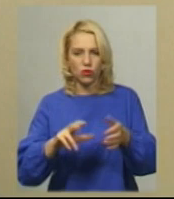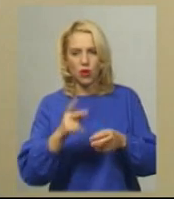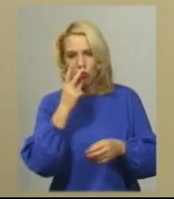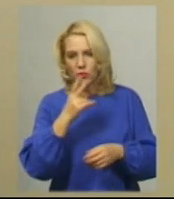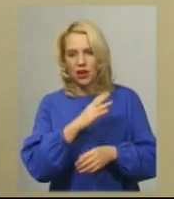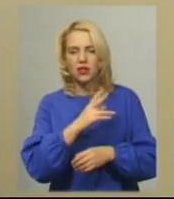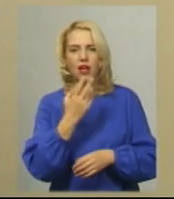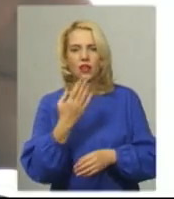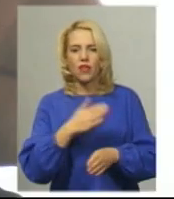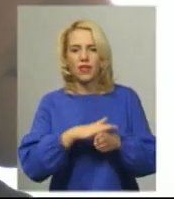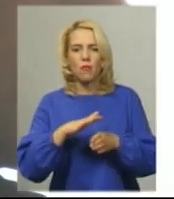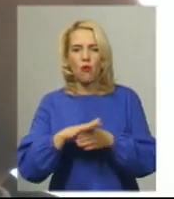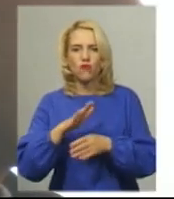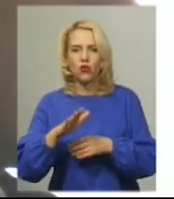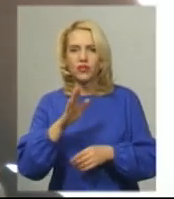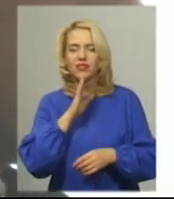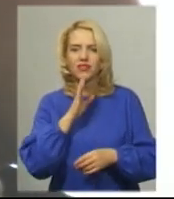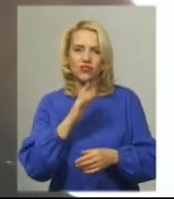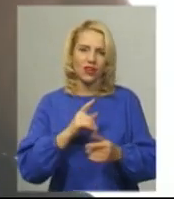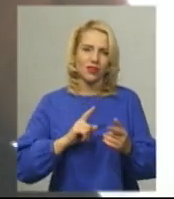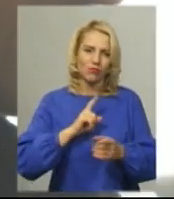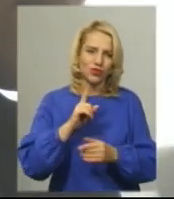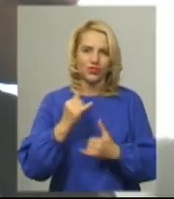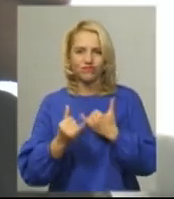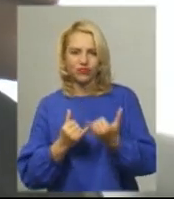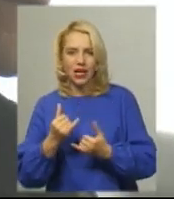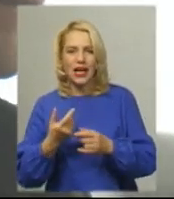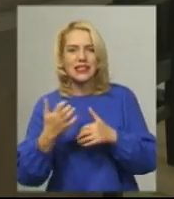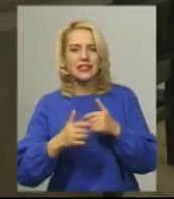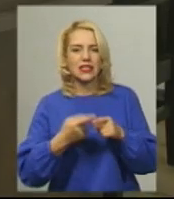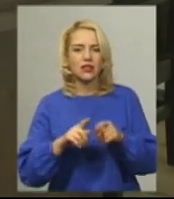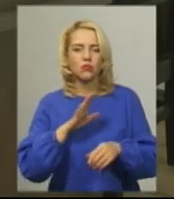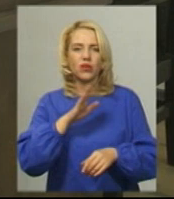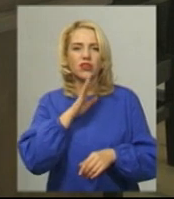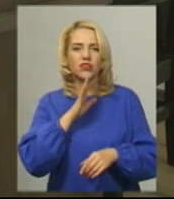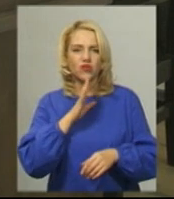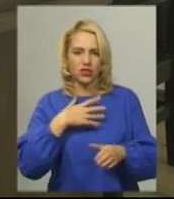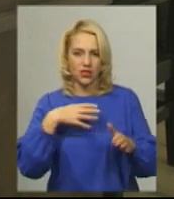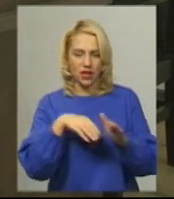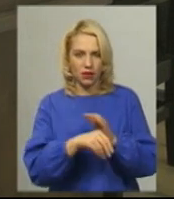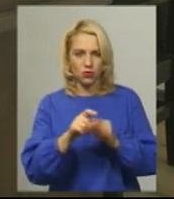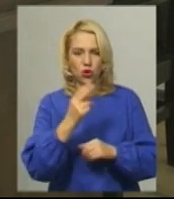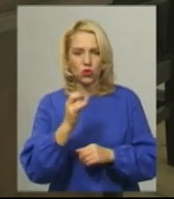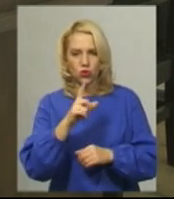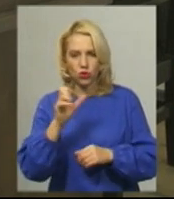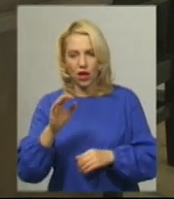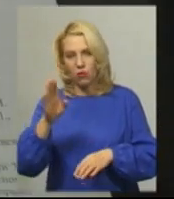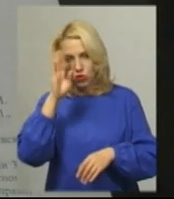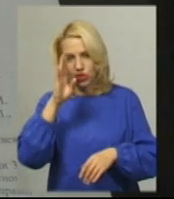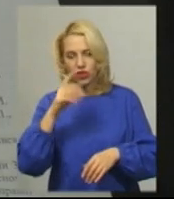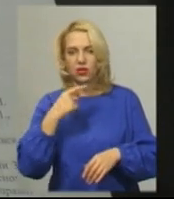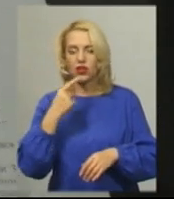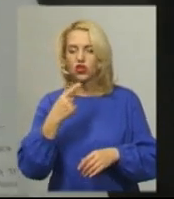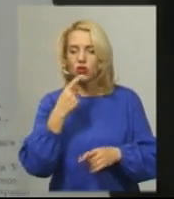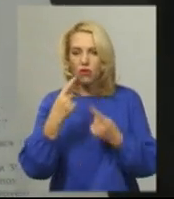неповнолітніх дівчат, почали до них загравати. Серед них була дівчина загиблого Олександра Цюха. Олександр словами хотів заспокоїти нападників, ті не